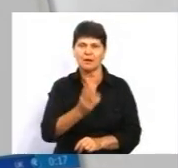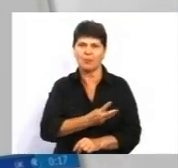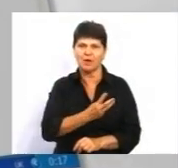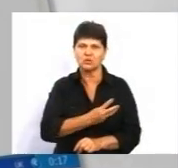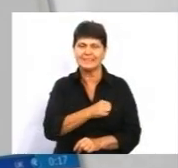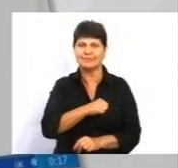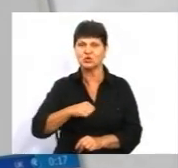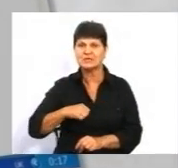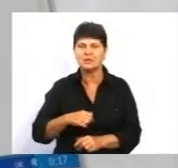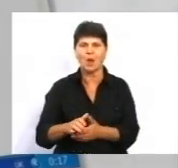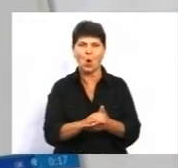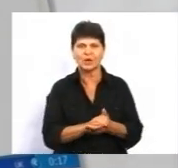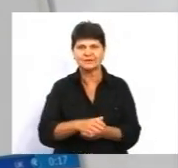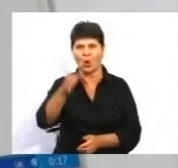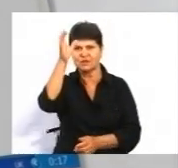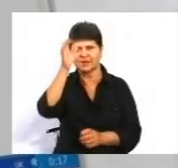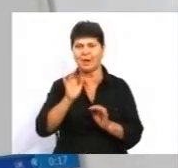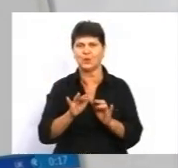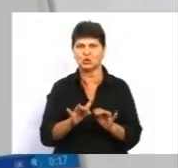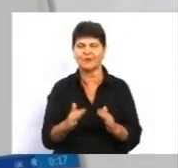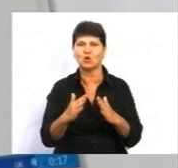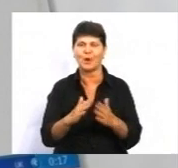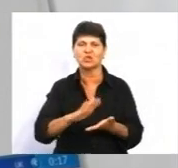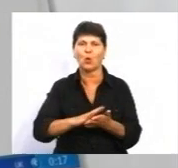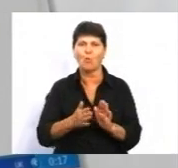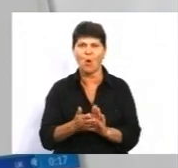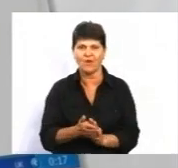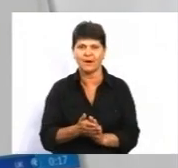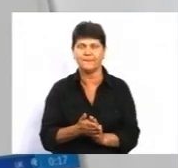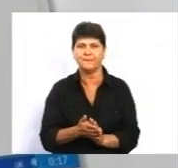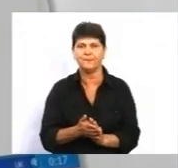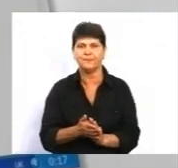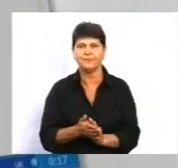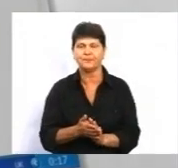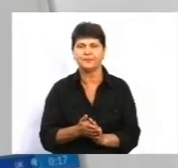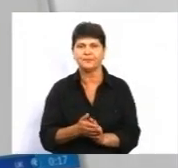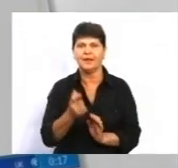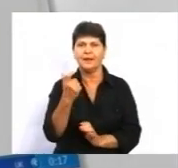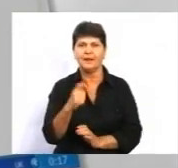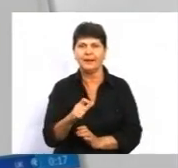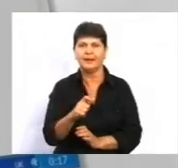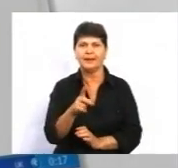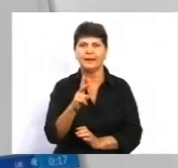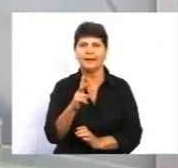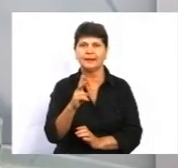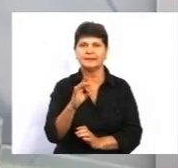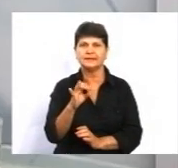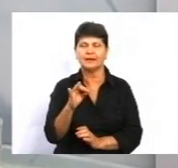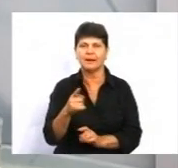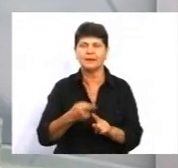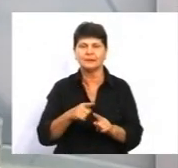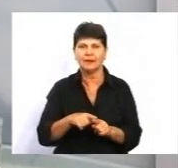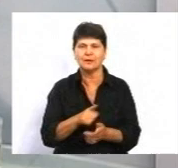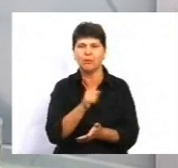самостійно організовувати освітній процес в домашніх умовах. Ну і екстернат – це для зарахування на екстернат учень має